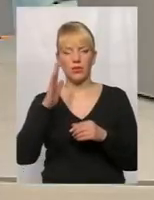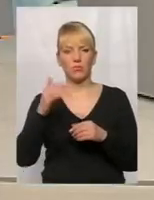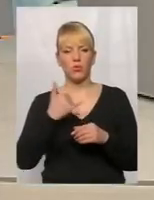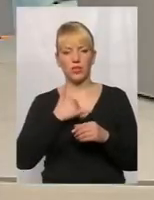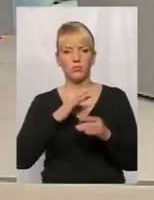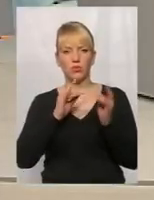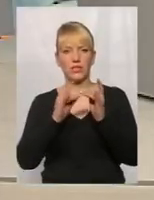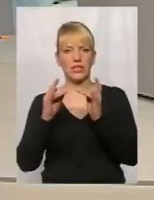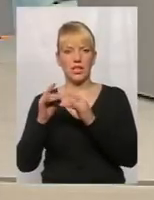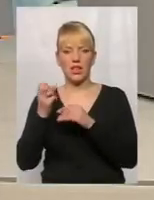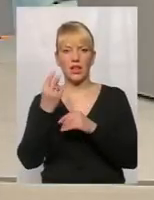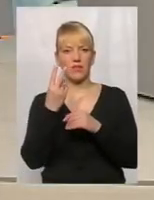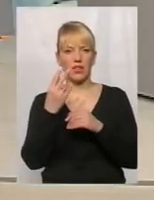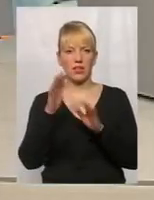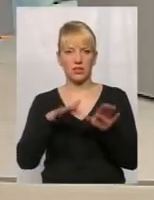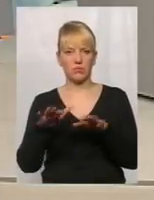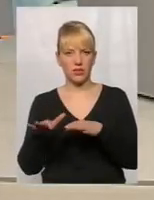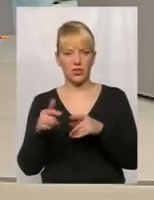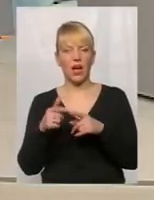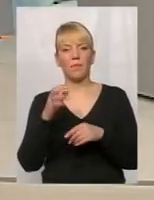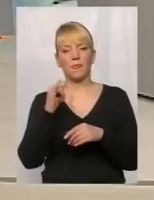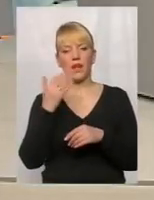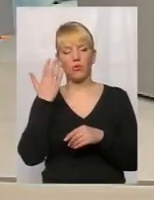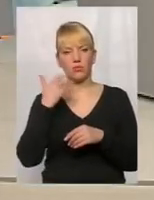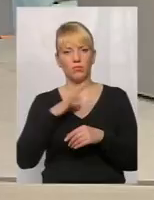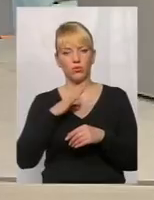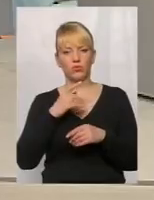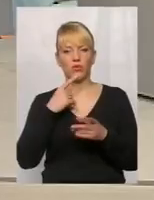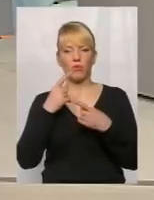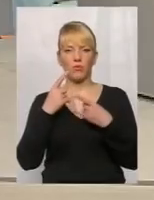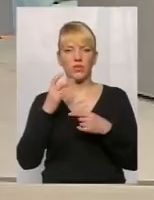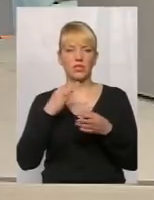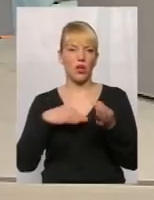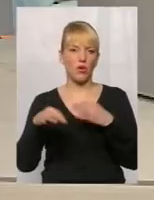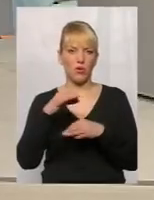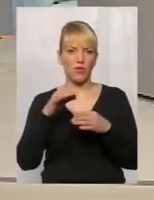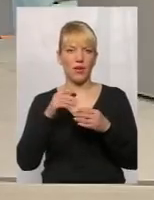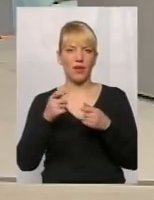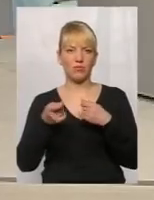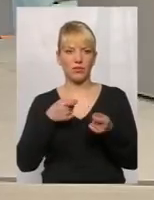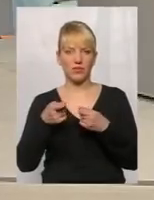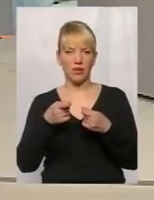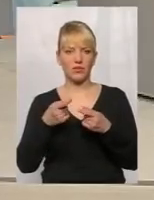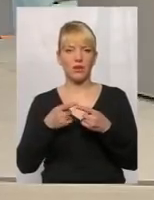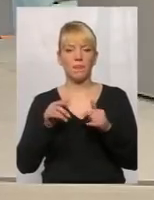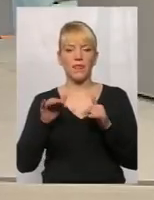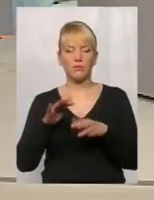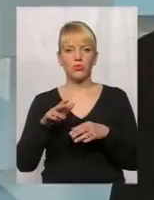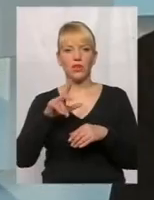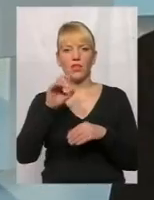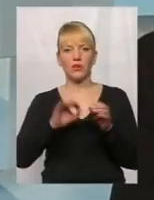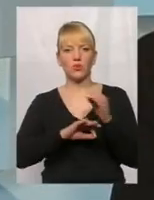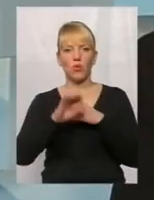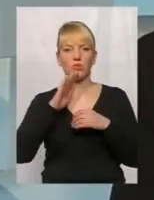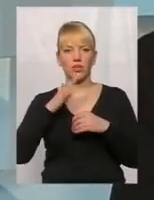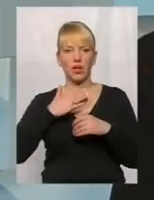12 ліжкоміст. Коли було з адміністрацією, тут звіті відмічено, з подіями на сході нашої країни,